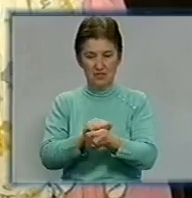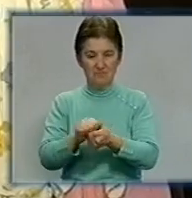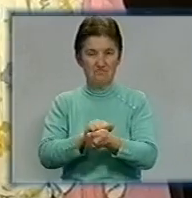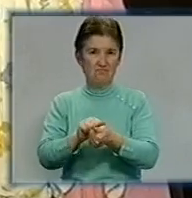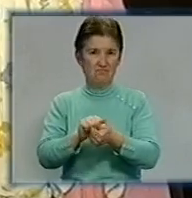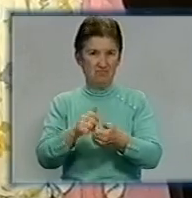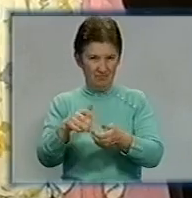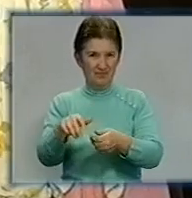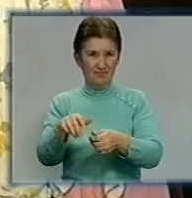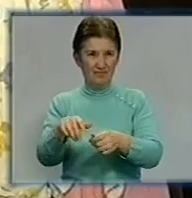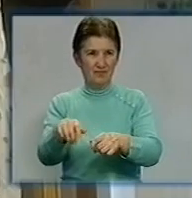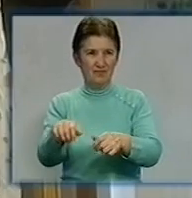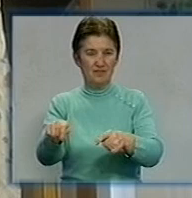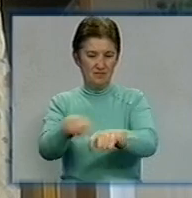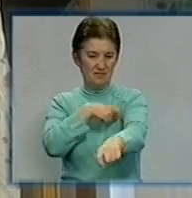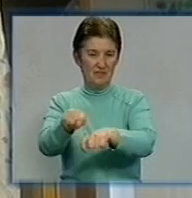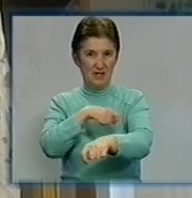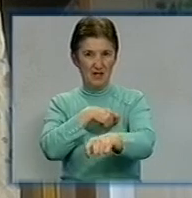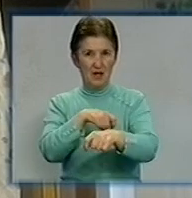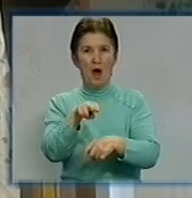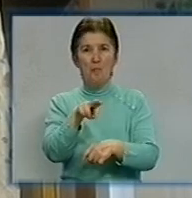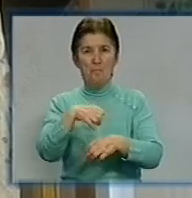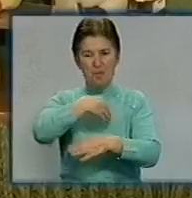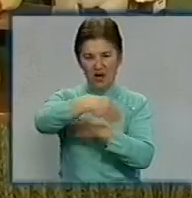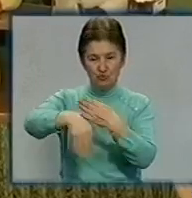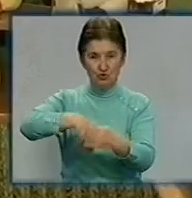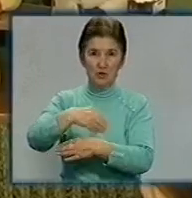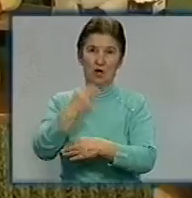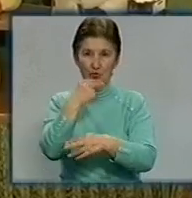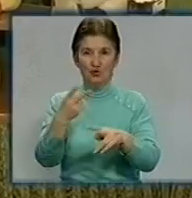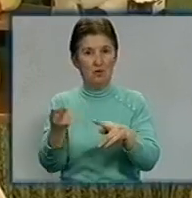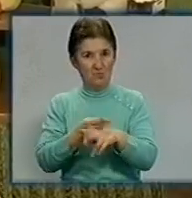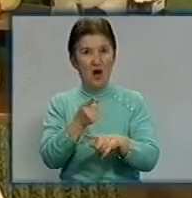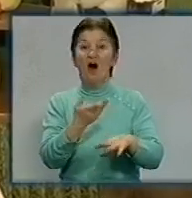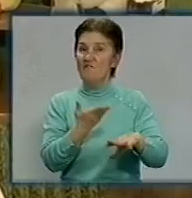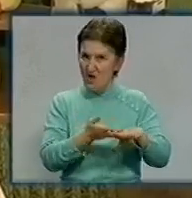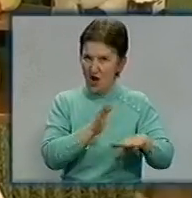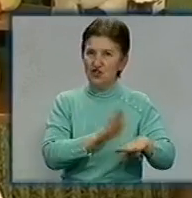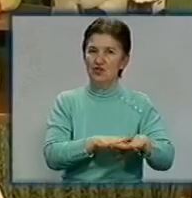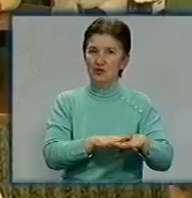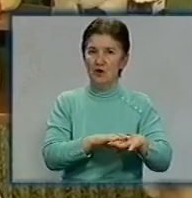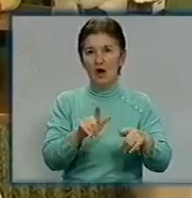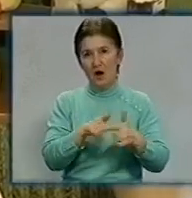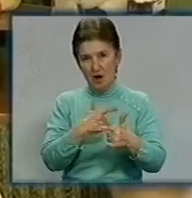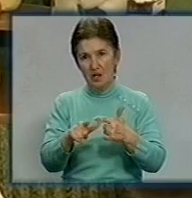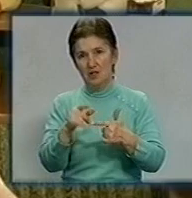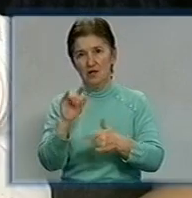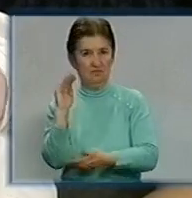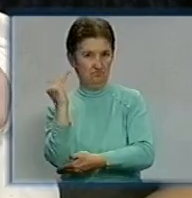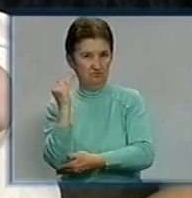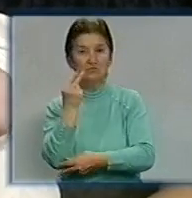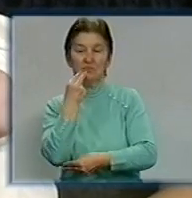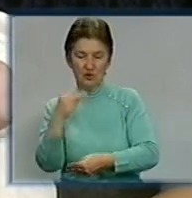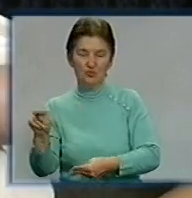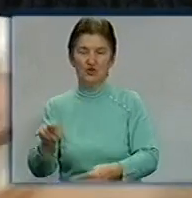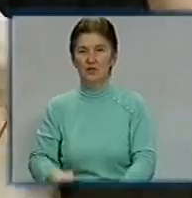вистачає місця, де їх сушити. Каже, стало важче, але безпечніше. Звичайно, важче, але здоров'я дитини важніше. Леся